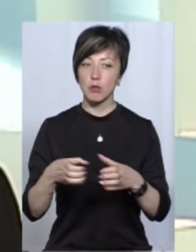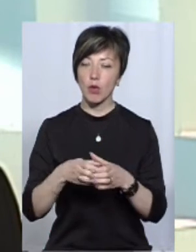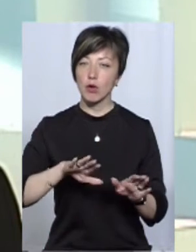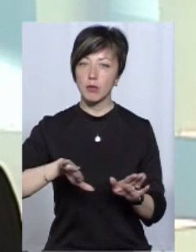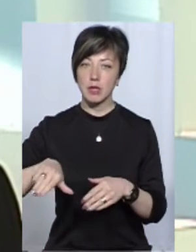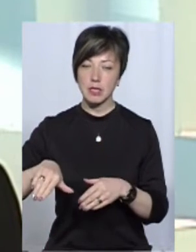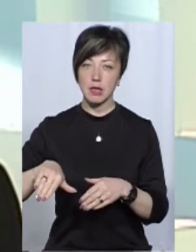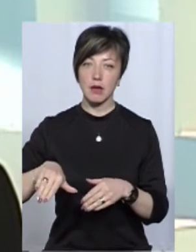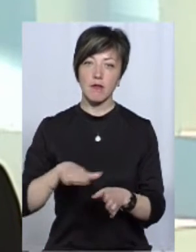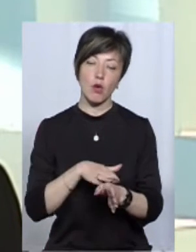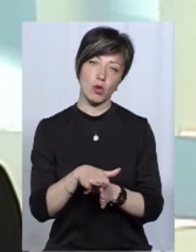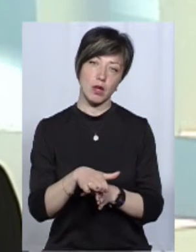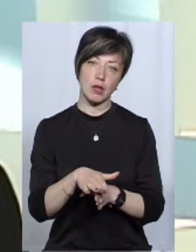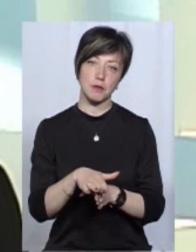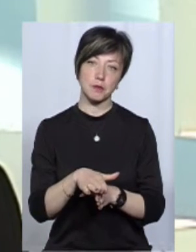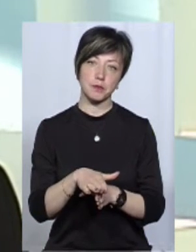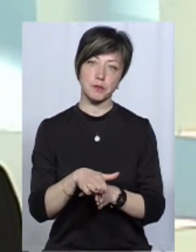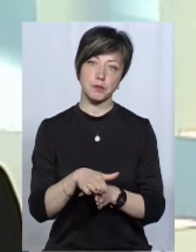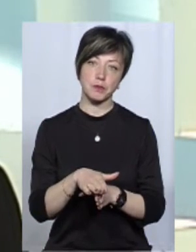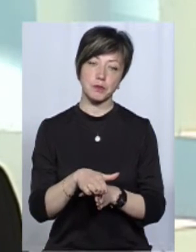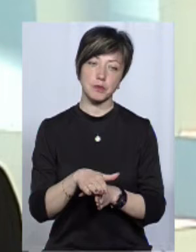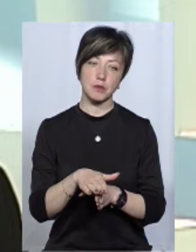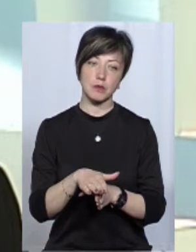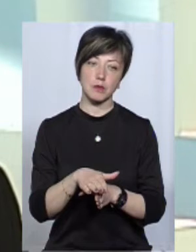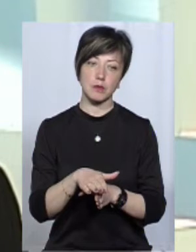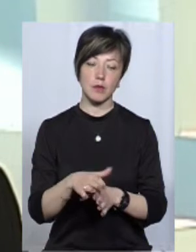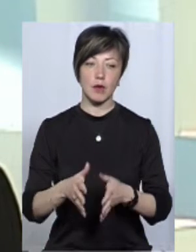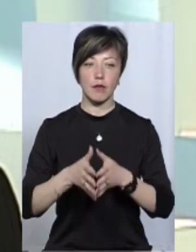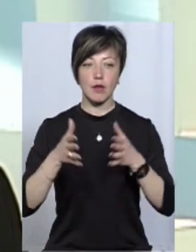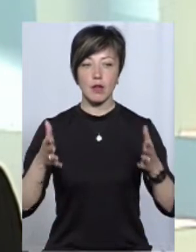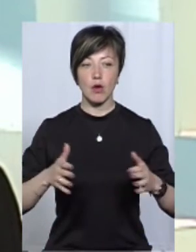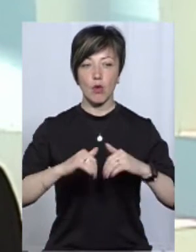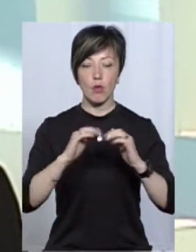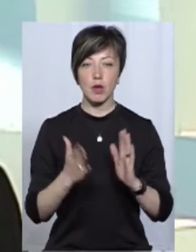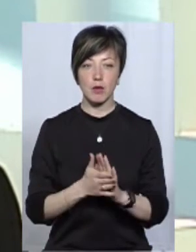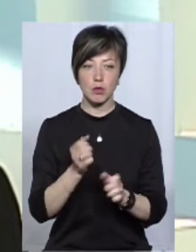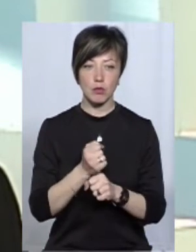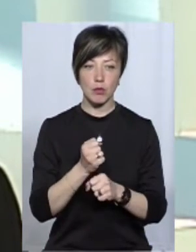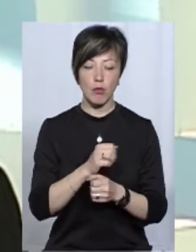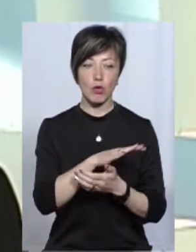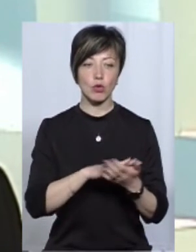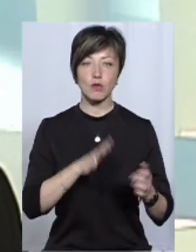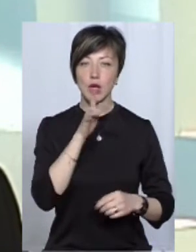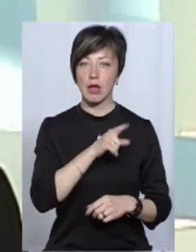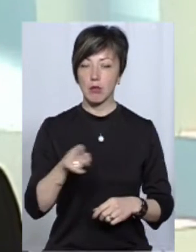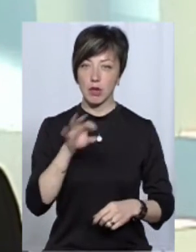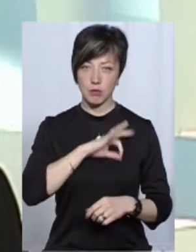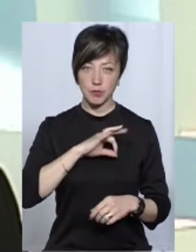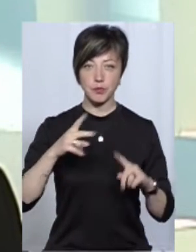після виконання дуже великого об'єму робіт з продовженням терміну експлуатації.